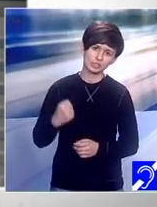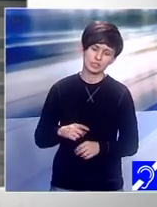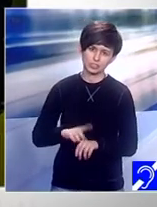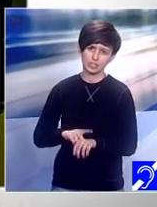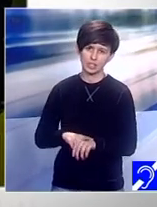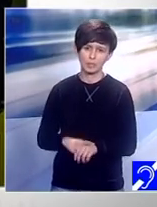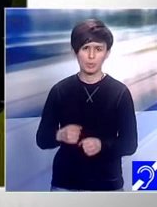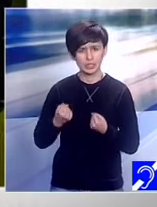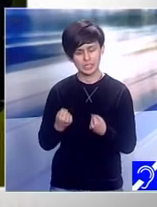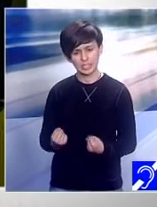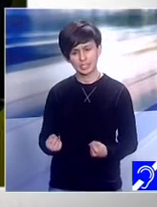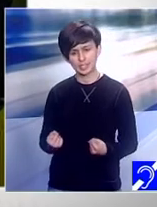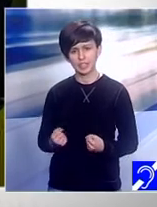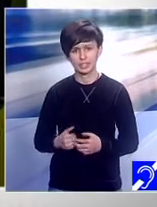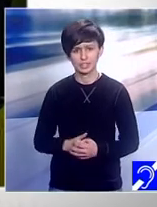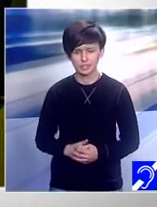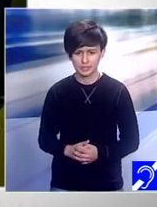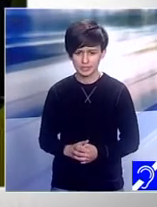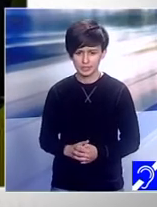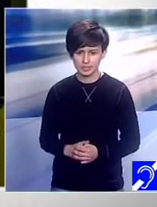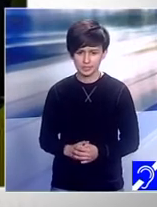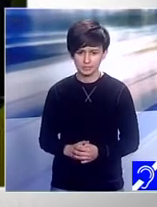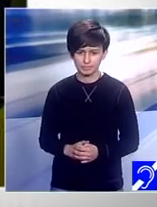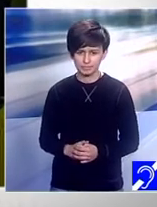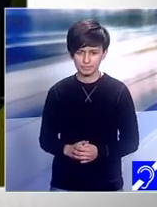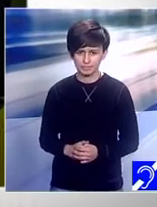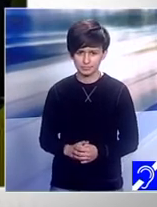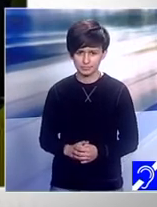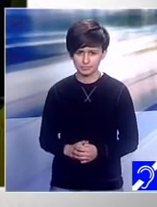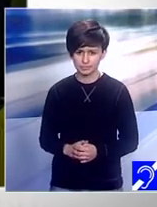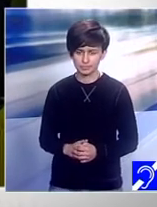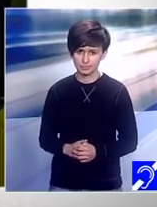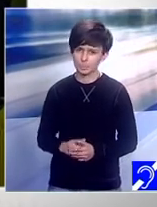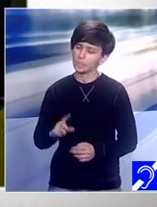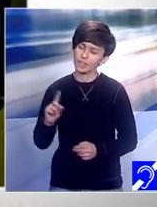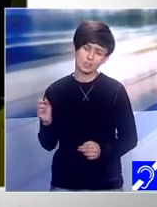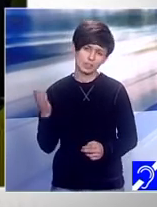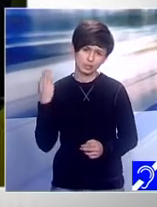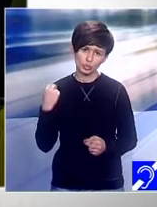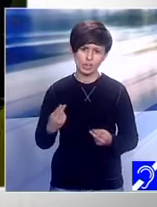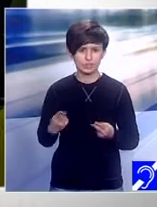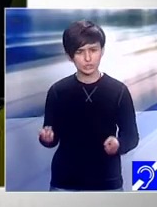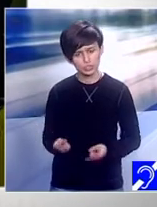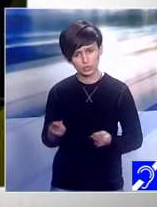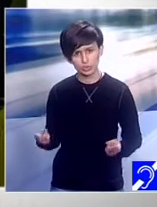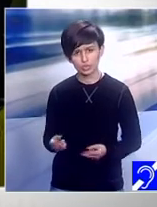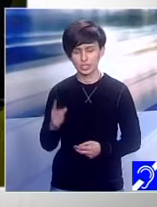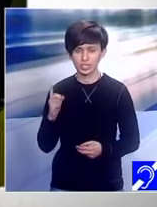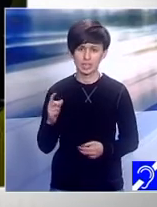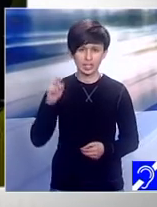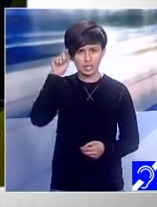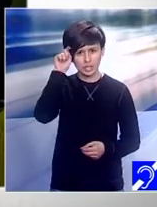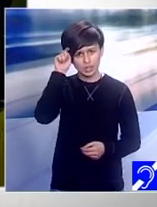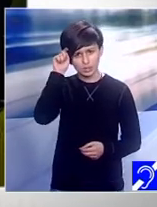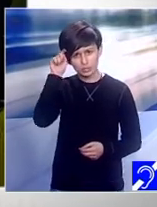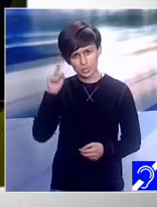fost ușor dar cu încredere ne-am treușit să depășim orice și cu ajutorul lui că eu trebuie